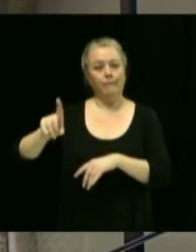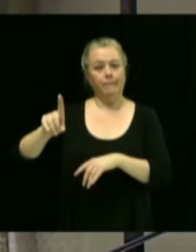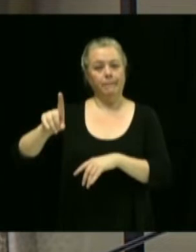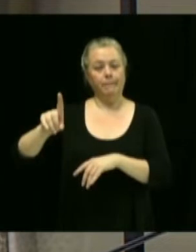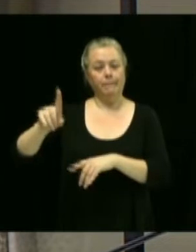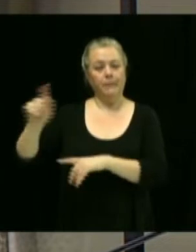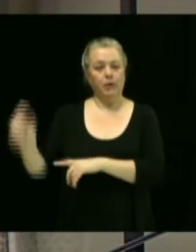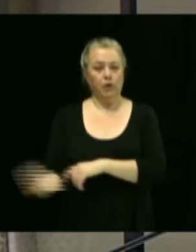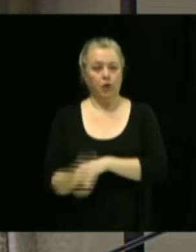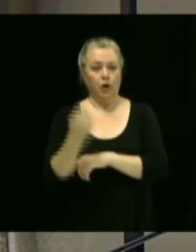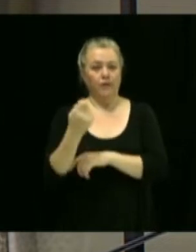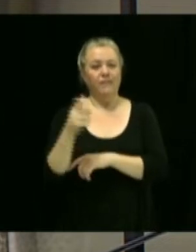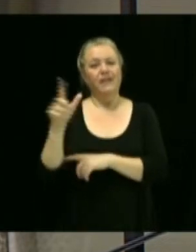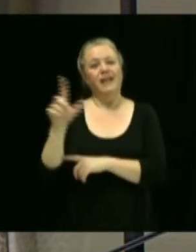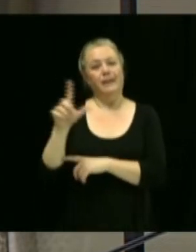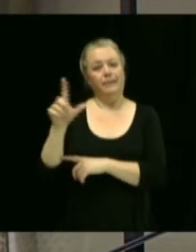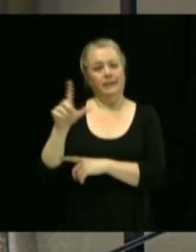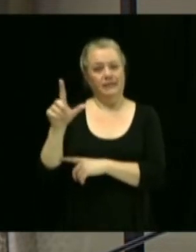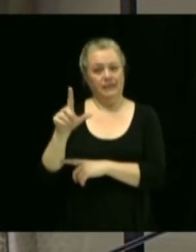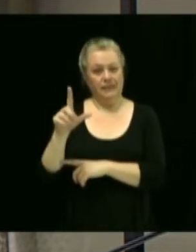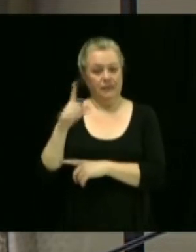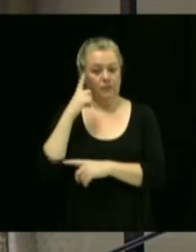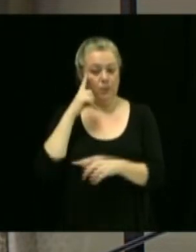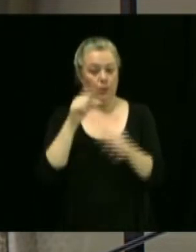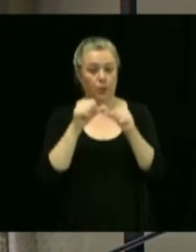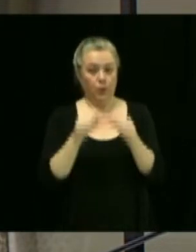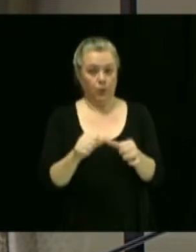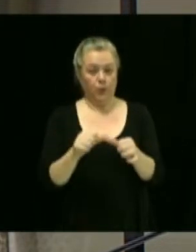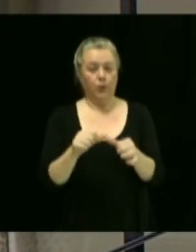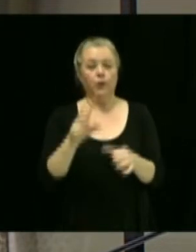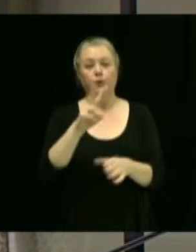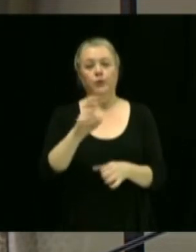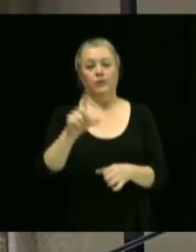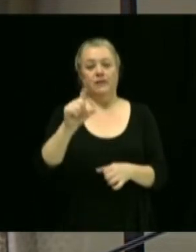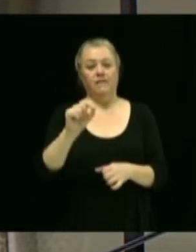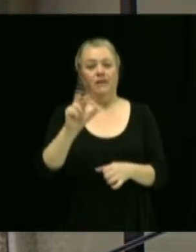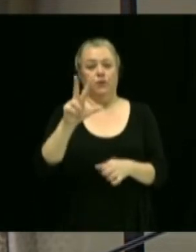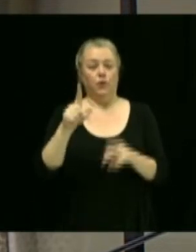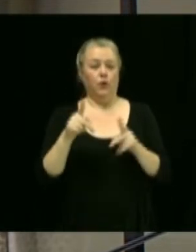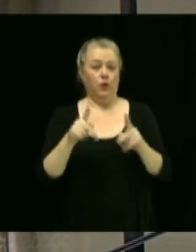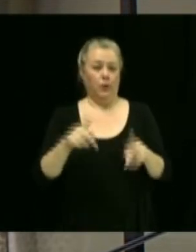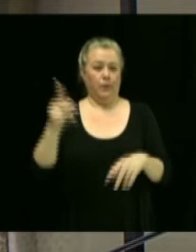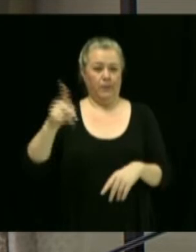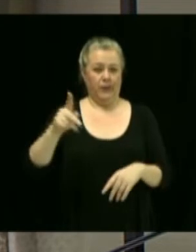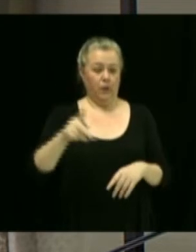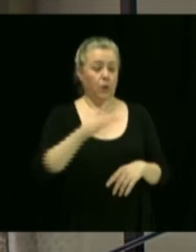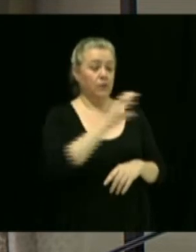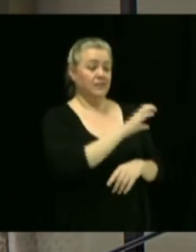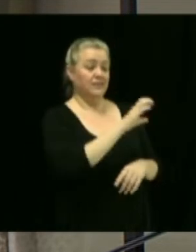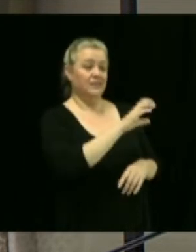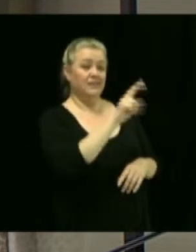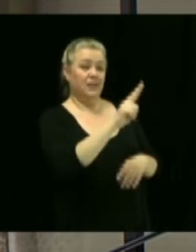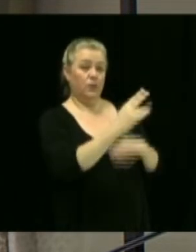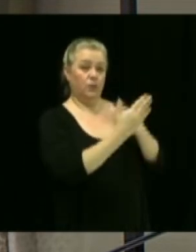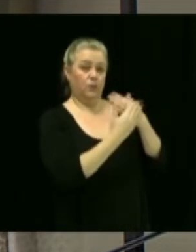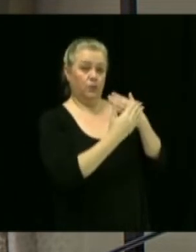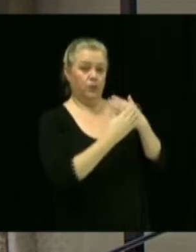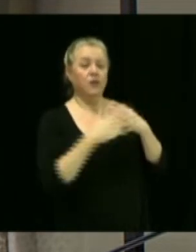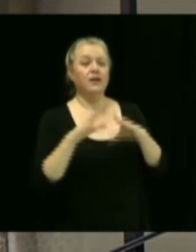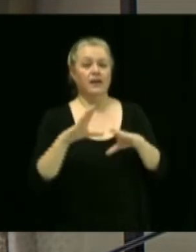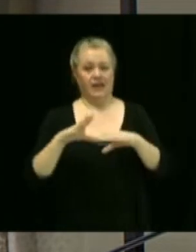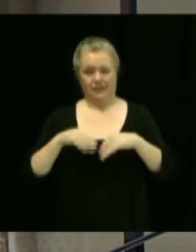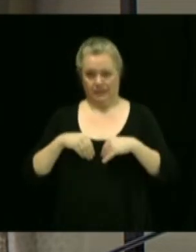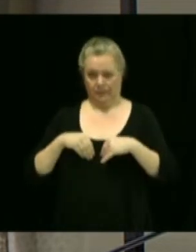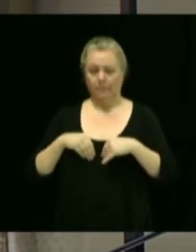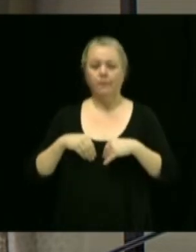concernant l'immeuble du numéro 223 rue Perrault, où le CCU recommande d'accepter la demande du